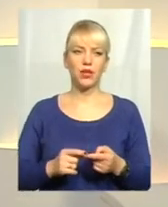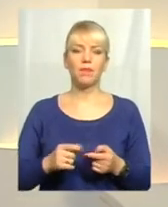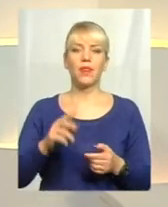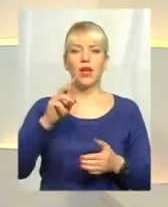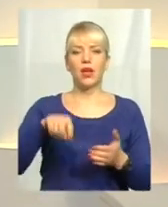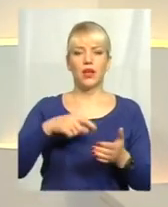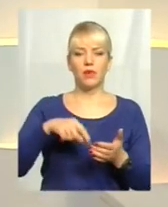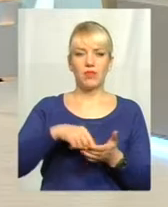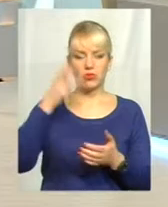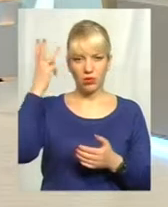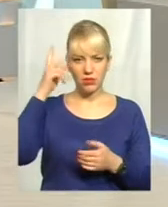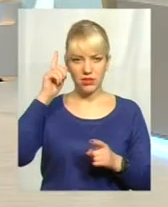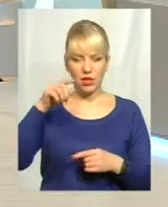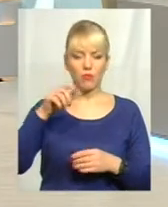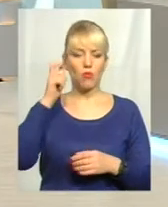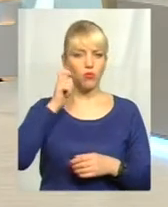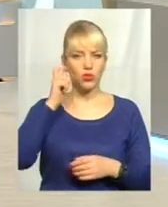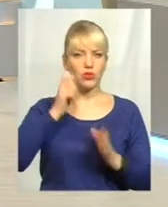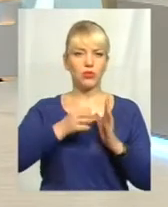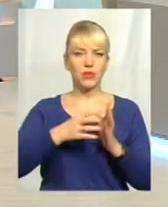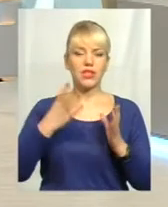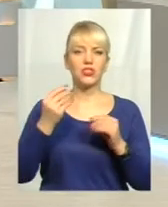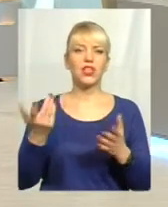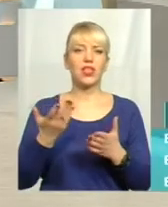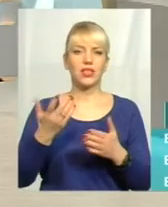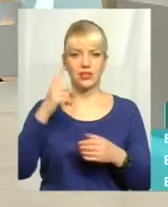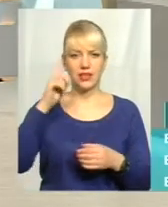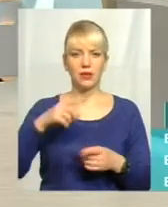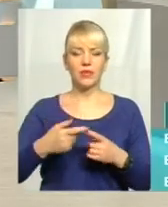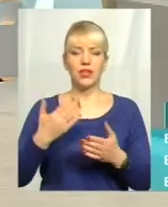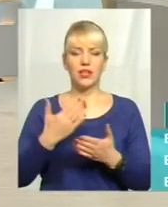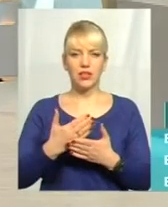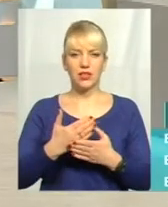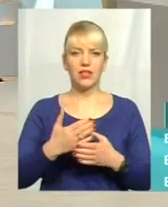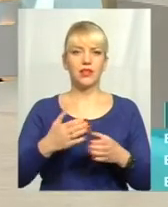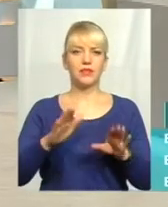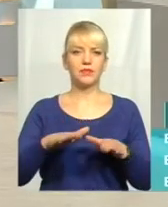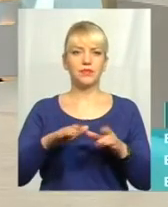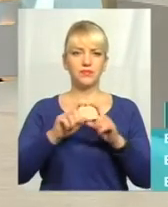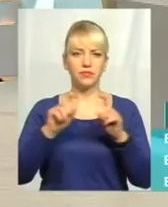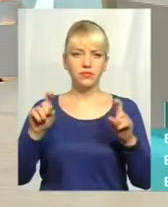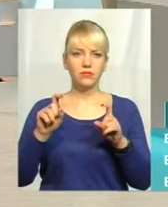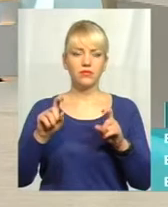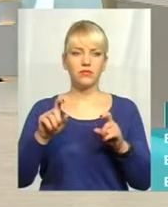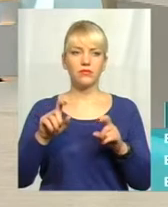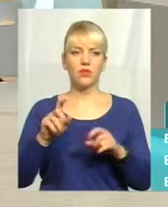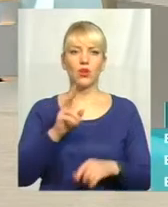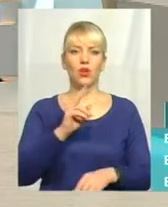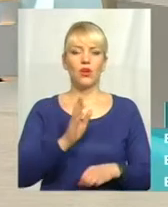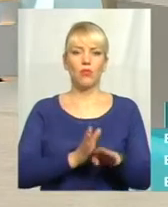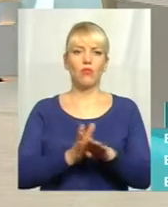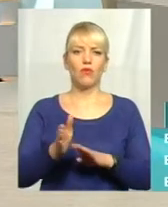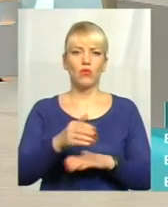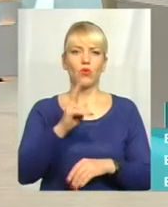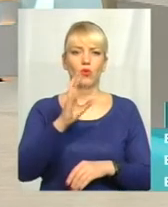знаємо, Пушкина, 15. А які ще є підрозділи? Ще в нас є територіальний підрозділ, який знаходиться на проволоку Коцюбинського, 35,